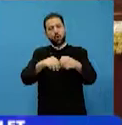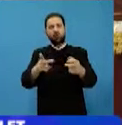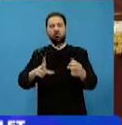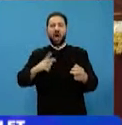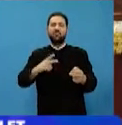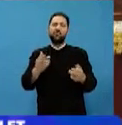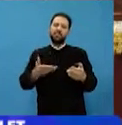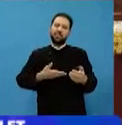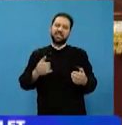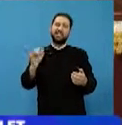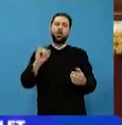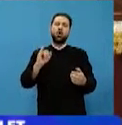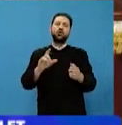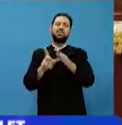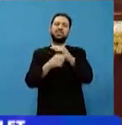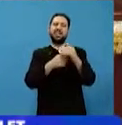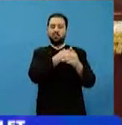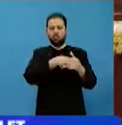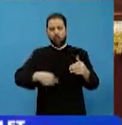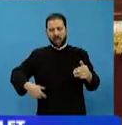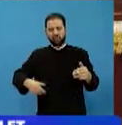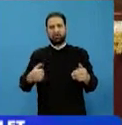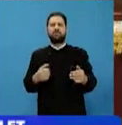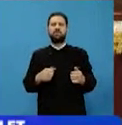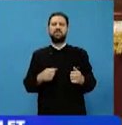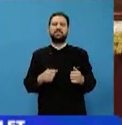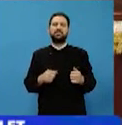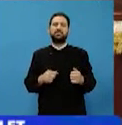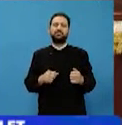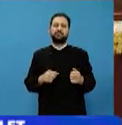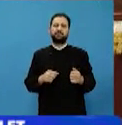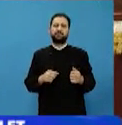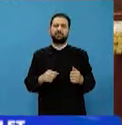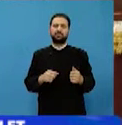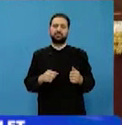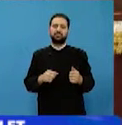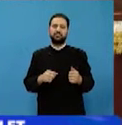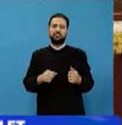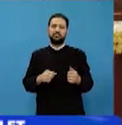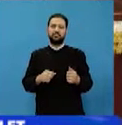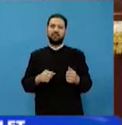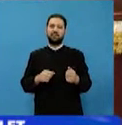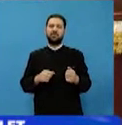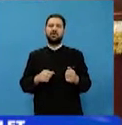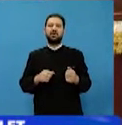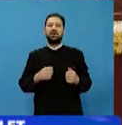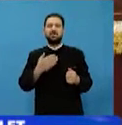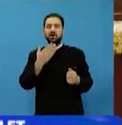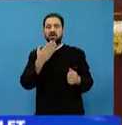Părintele Ionuț Paragină Vasile de la Biserica Adormirii Maicii Domnului Titan II din București.